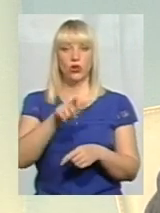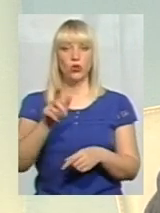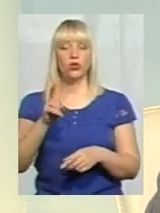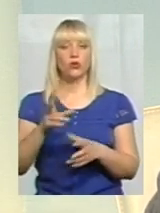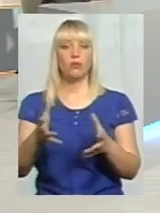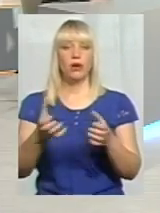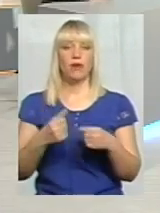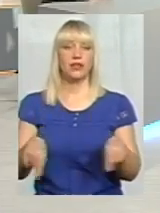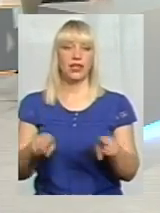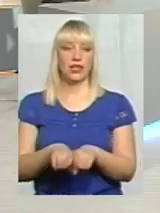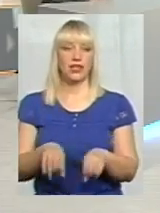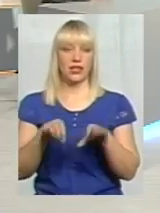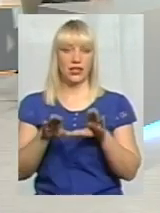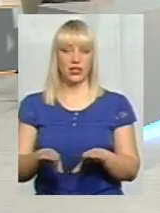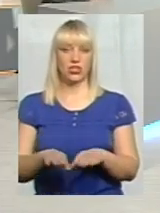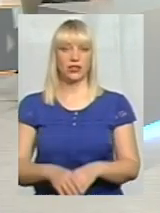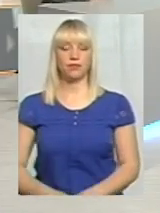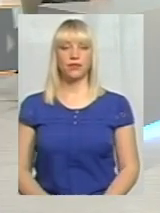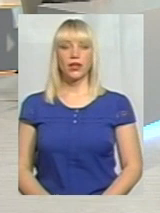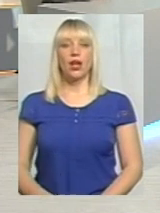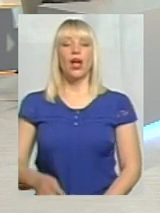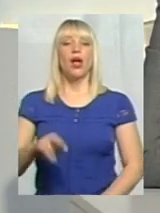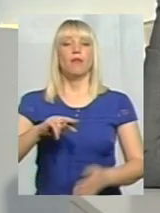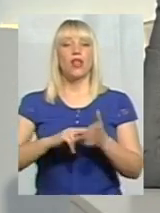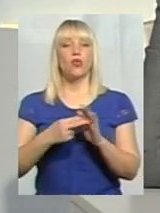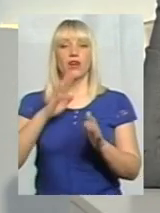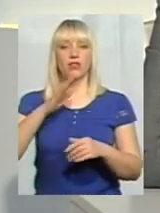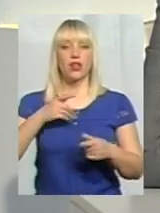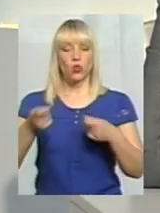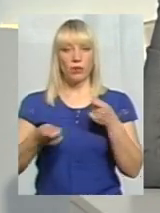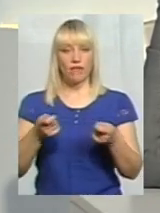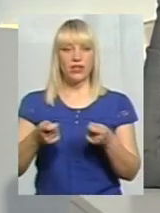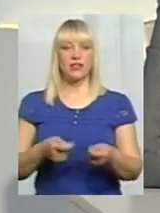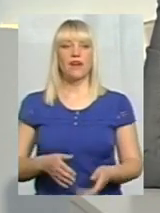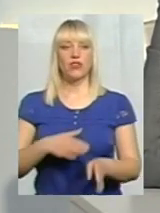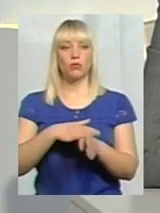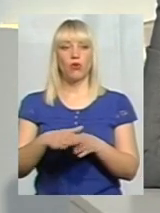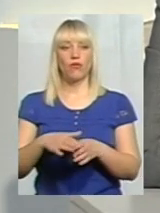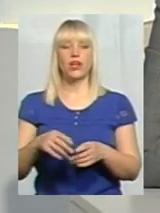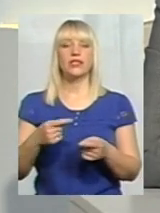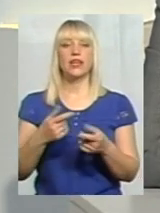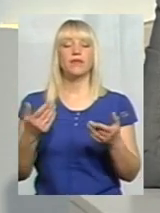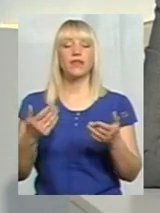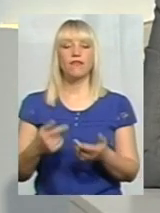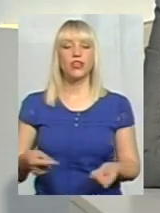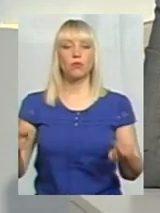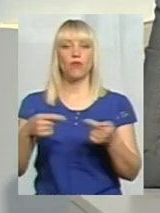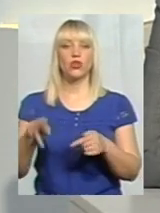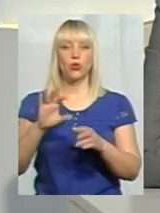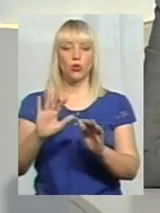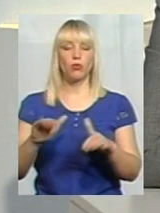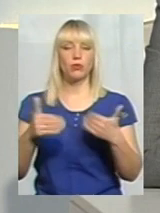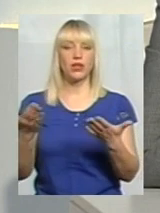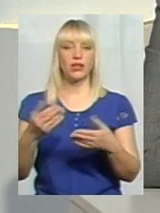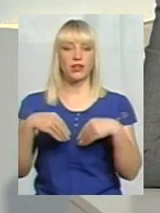Дякую за питання. Планування нашого управління відбувається відповідно до пропозицій, які надають обласні